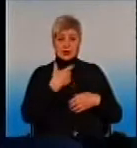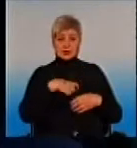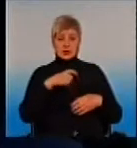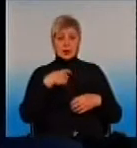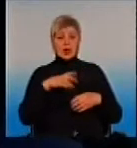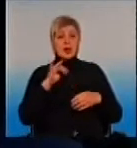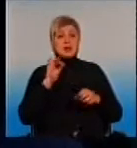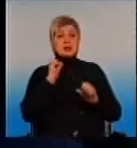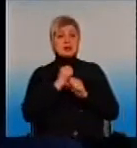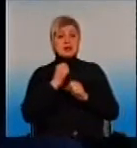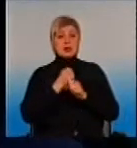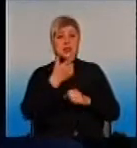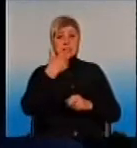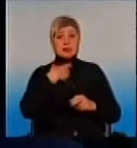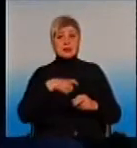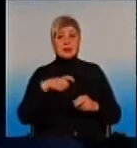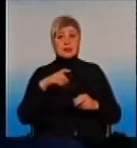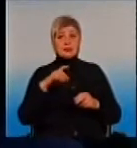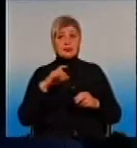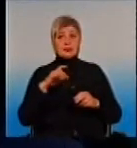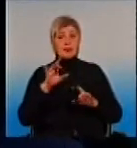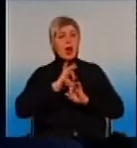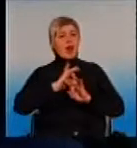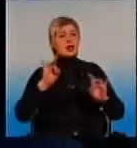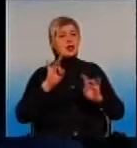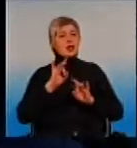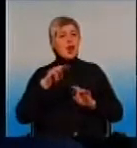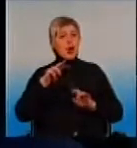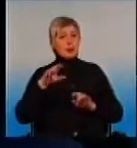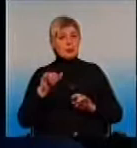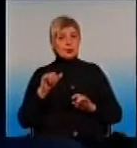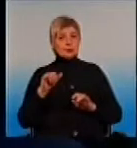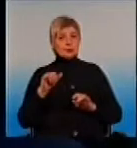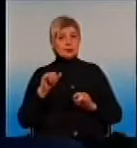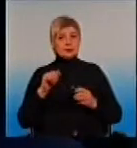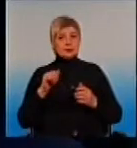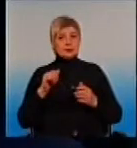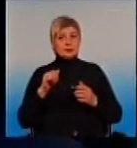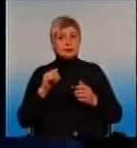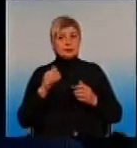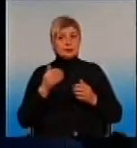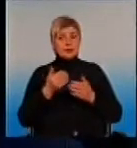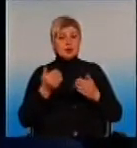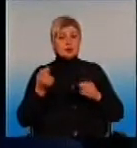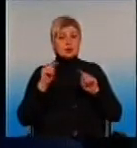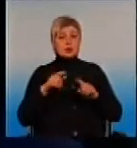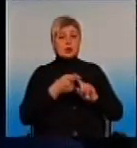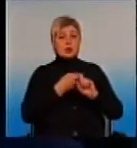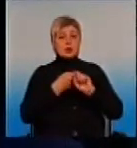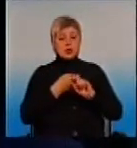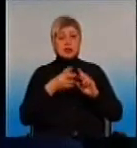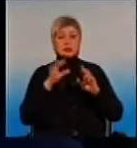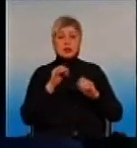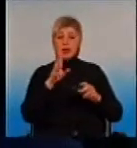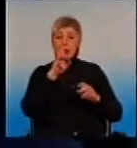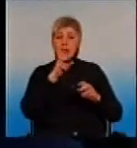ну, как рекламу. Из всего залежит и финансовое забезпечение, и мотивация до работы в